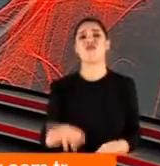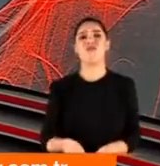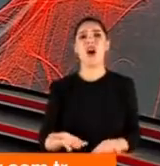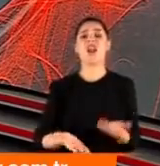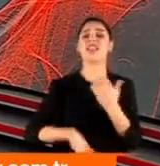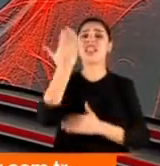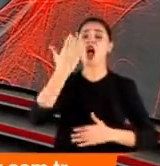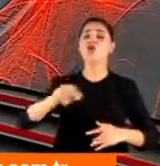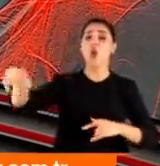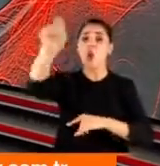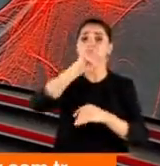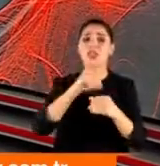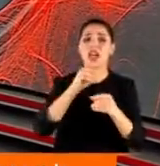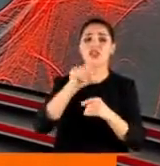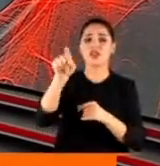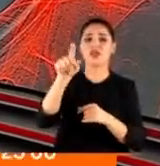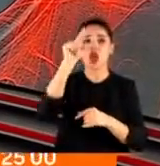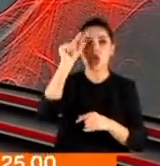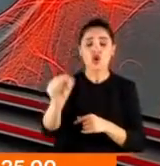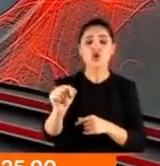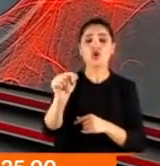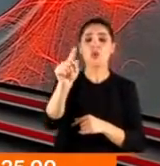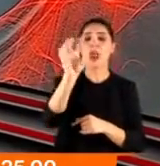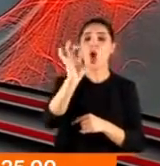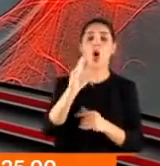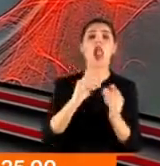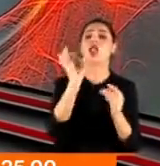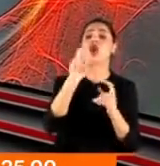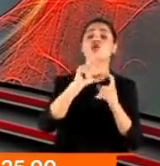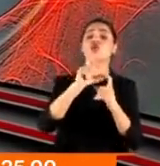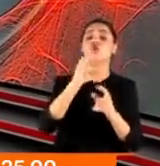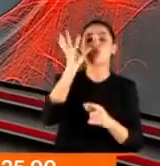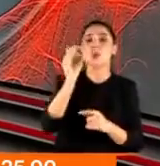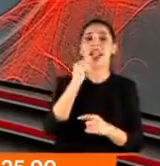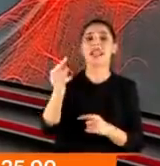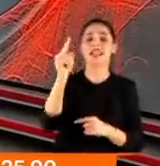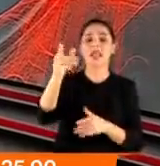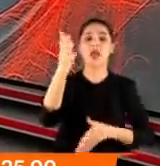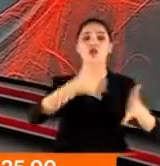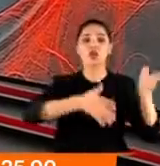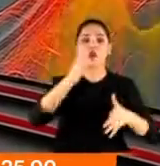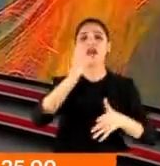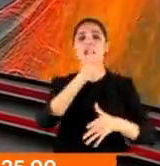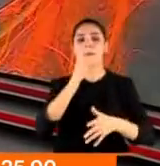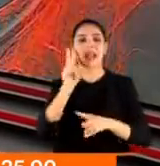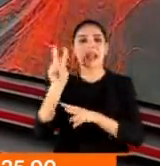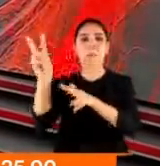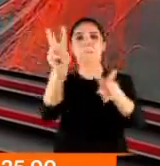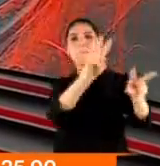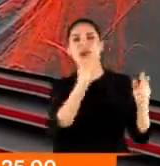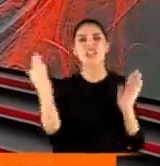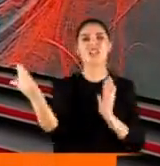çok onlar için. Kimler için? Olağan şüpheliler dedik buraya. Kimlerden bahsediyorum? Hala sokakta bildik manzaraları